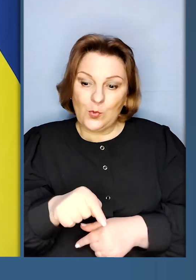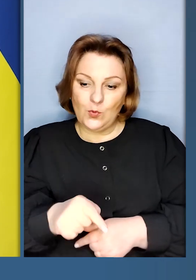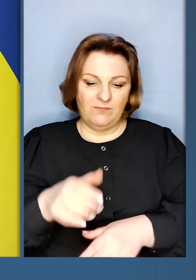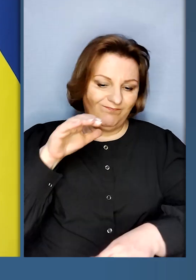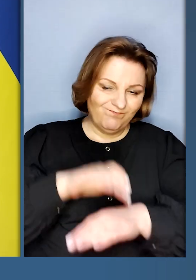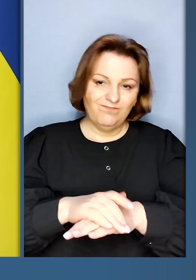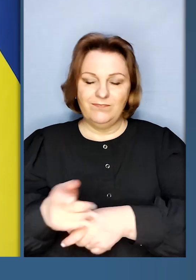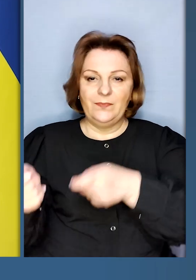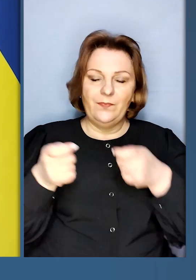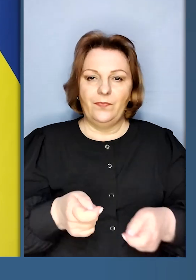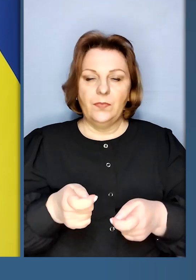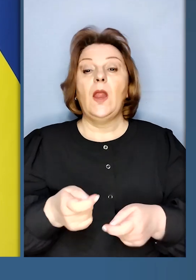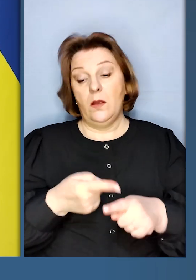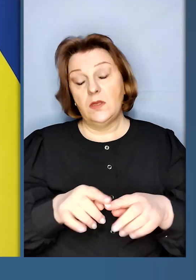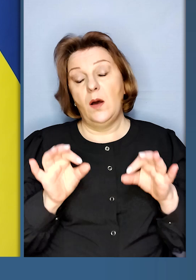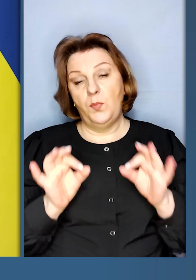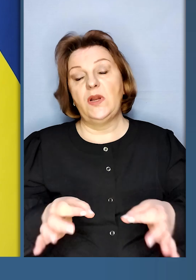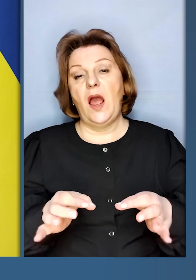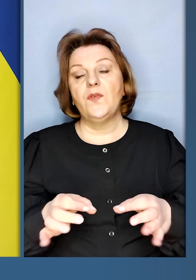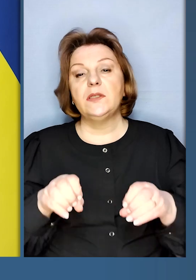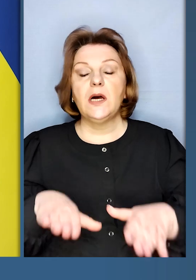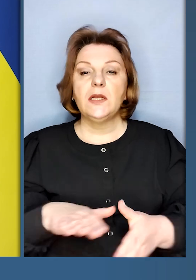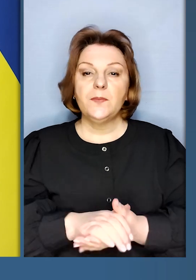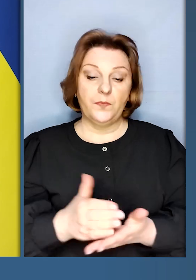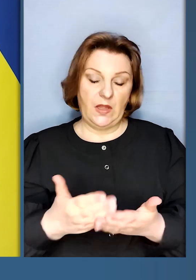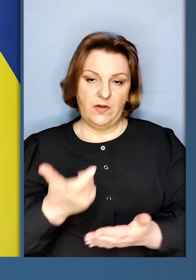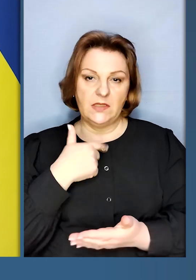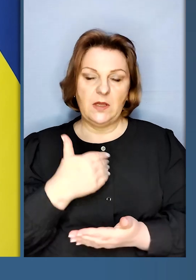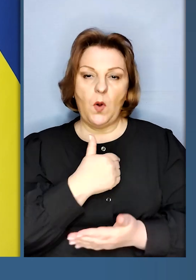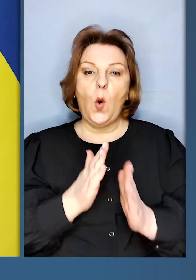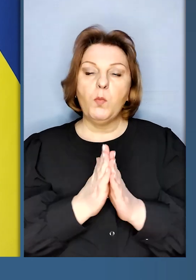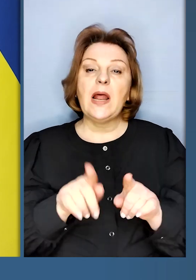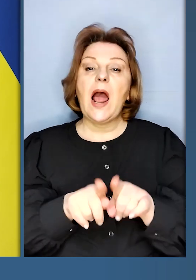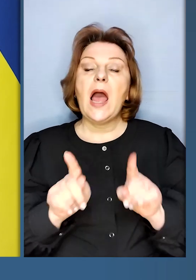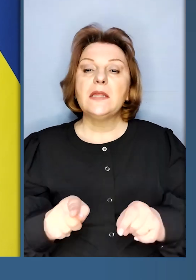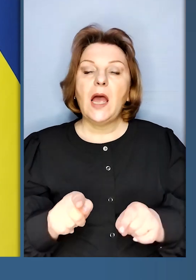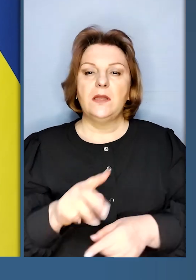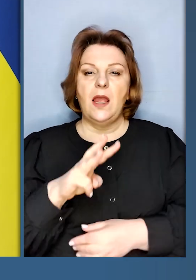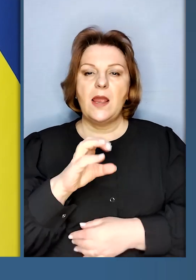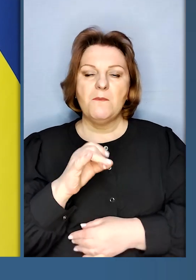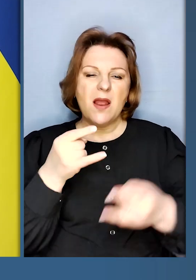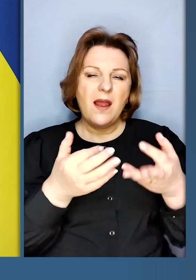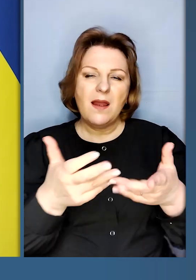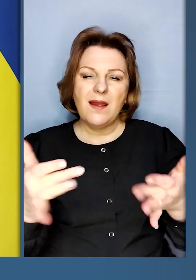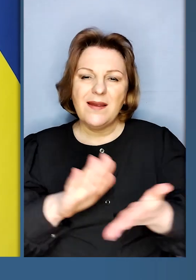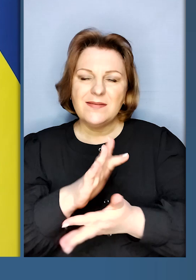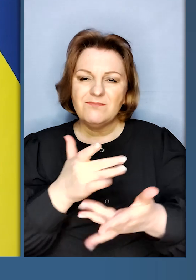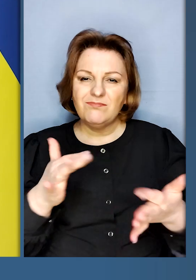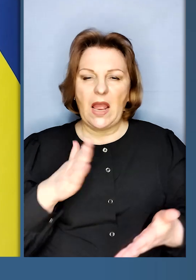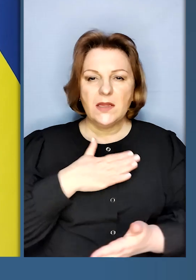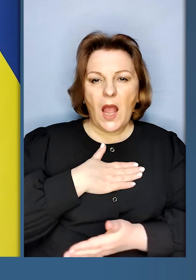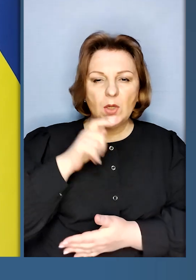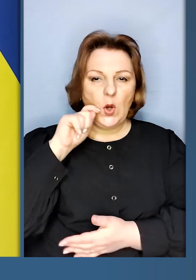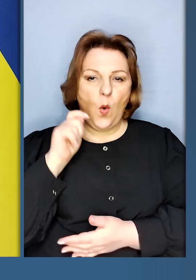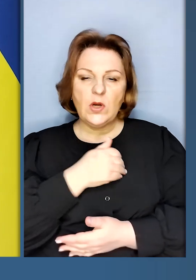поки тут вони не будуть. І мені здається, що це правильне рішення. І від себе хочу попросити також медіа